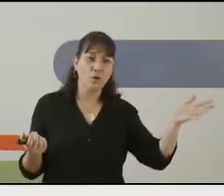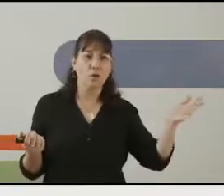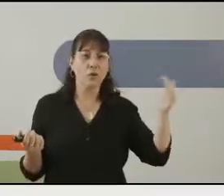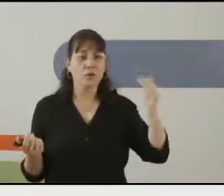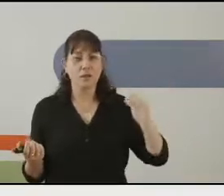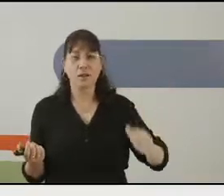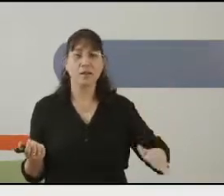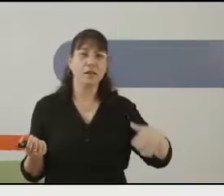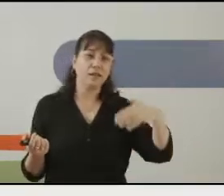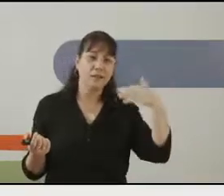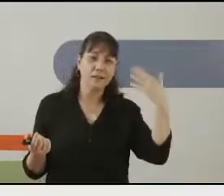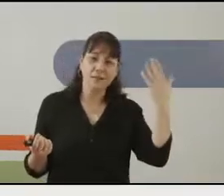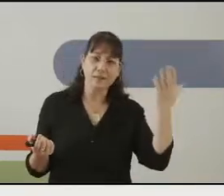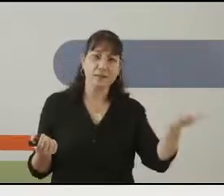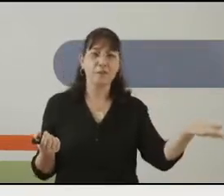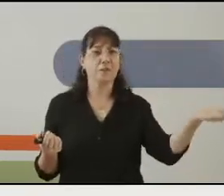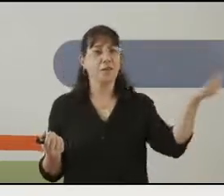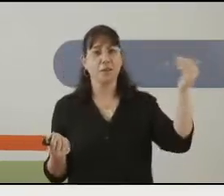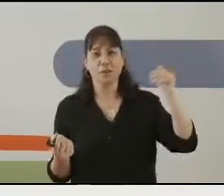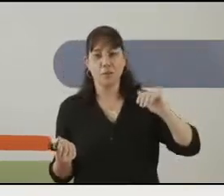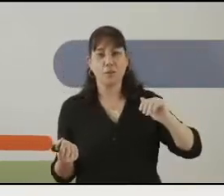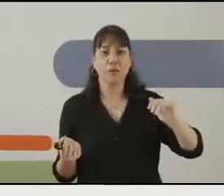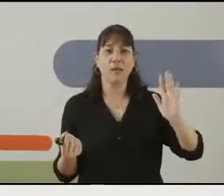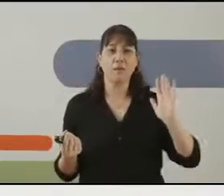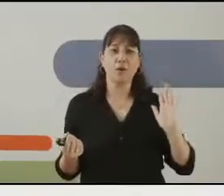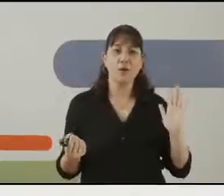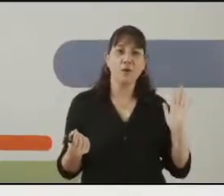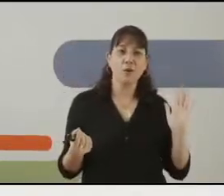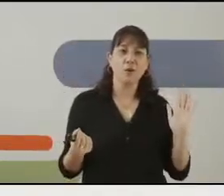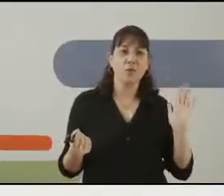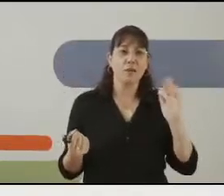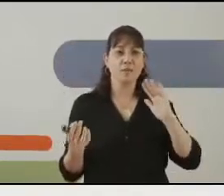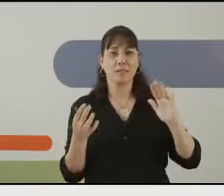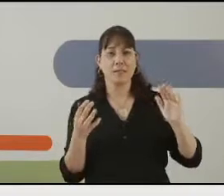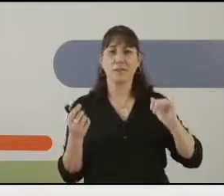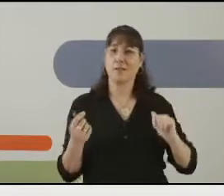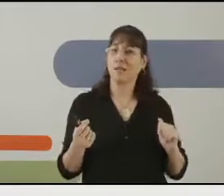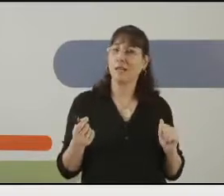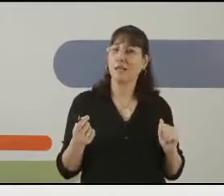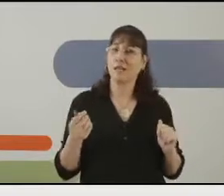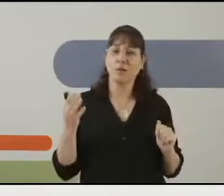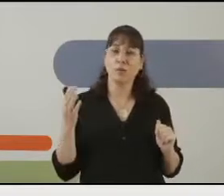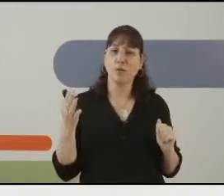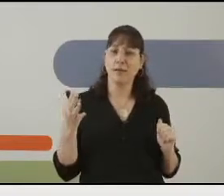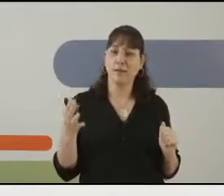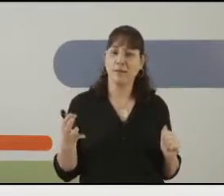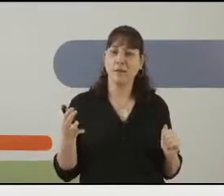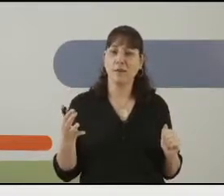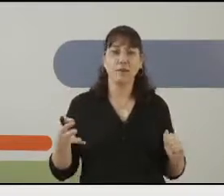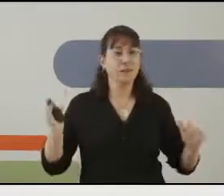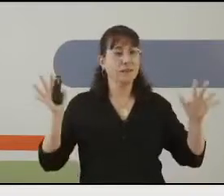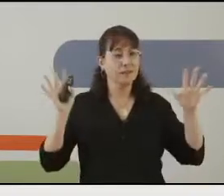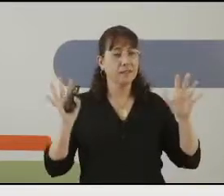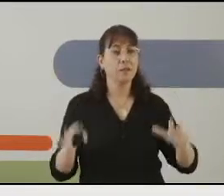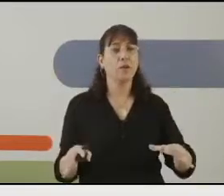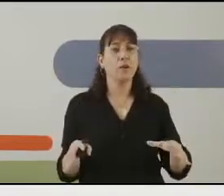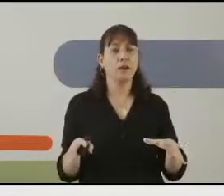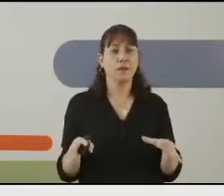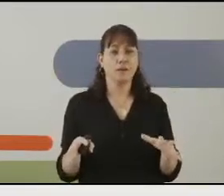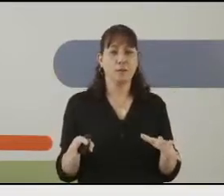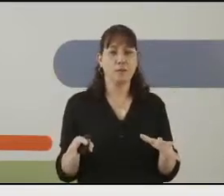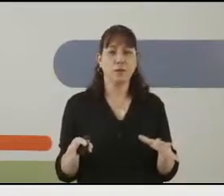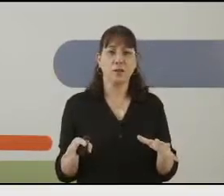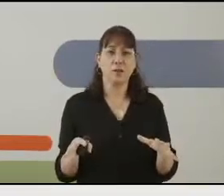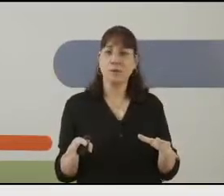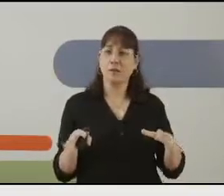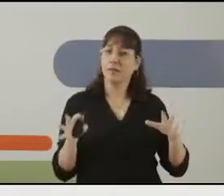שעון, שרגל, ספר, אולי איפרון, אולי מזלג וסכין, אולי דבק. תניחו רגע